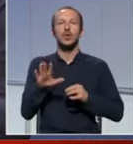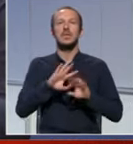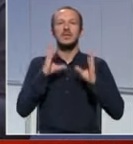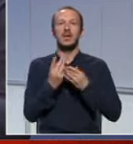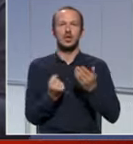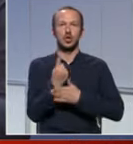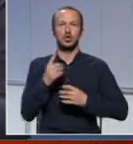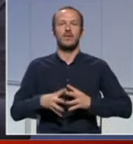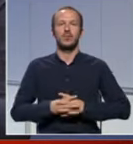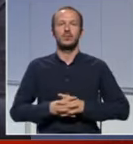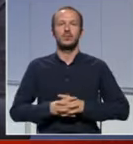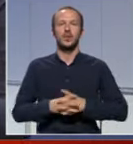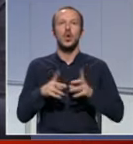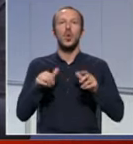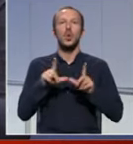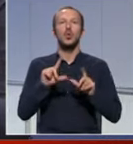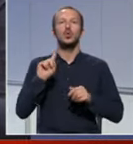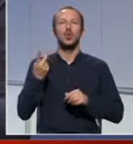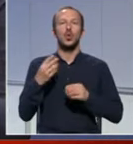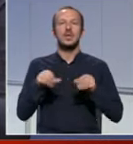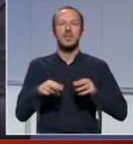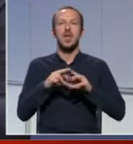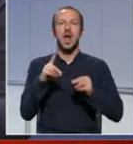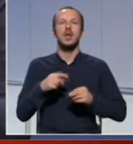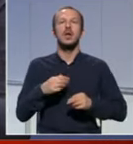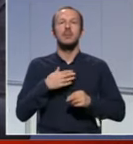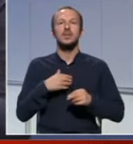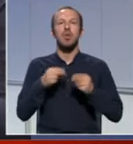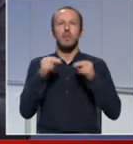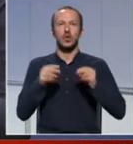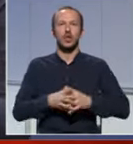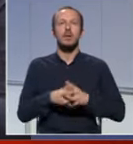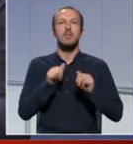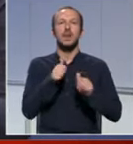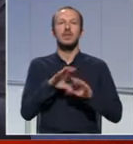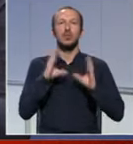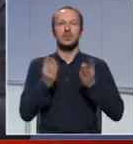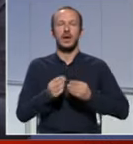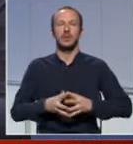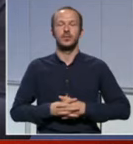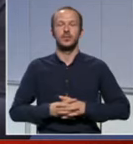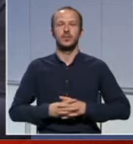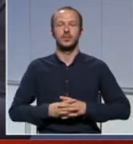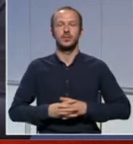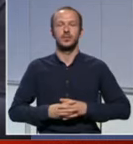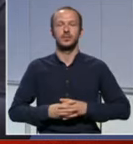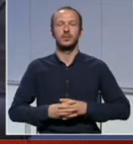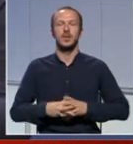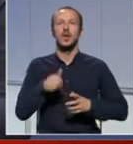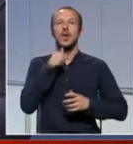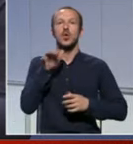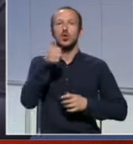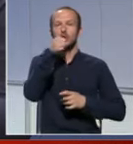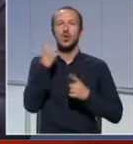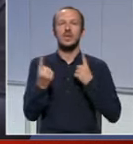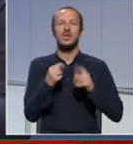u jednoj i drugoj zemlji, ali smo naravno obavešteni, pratimo sve i ono što je